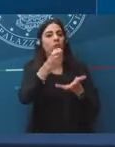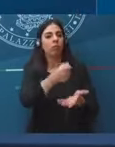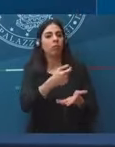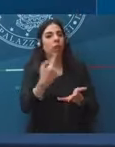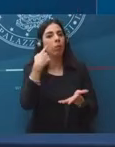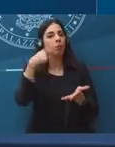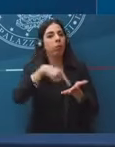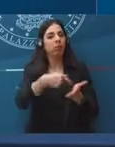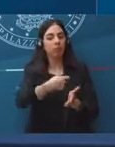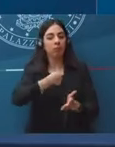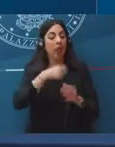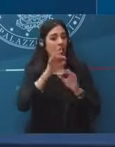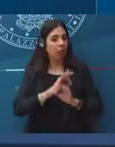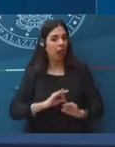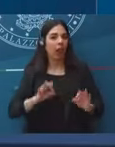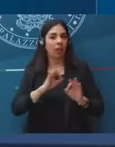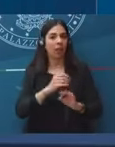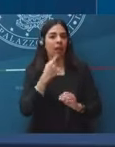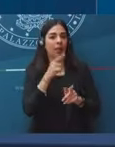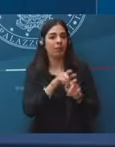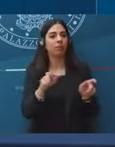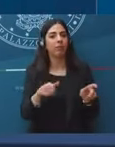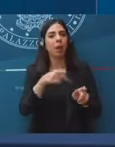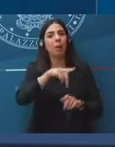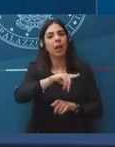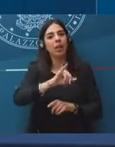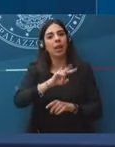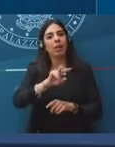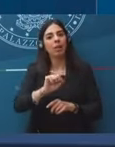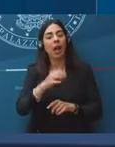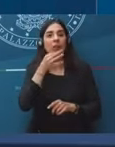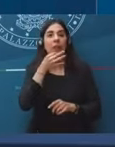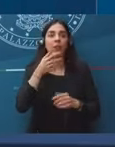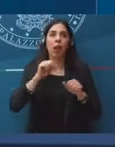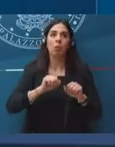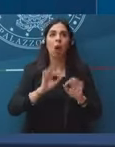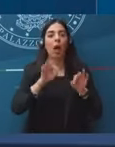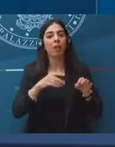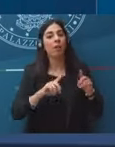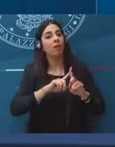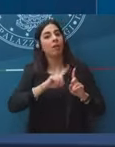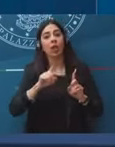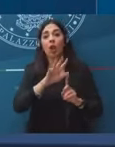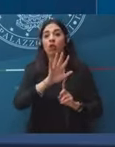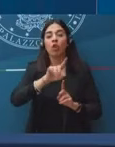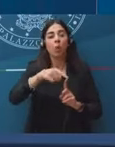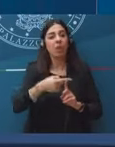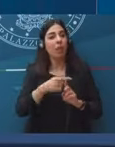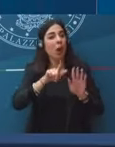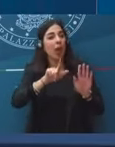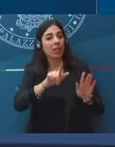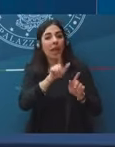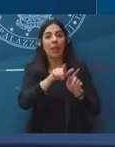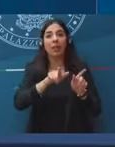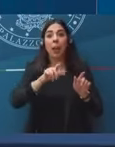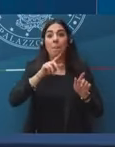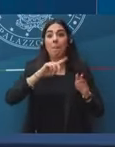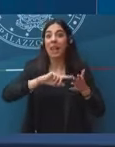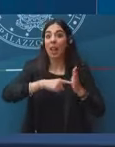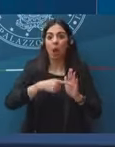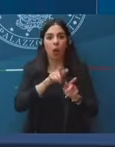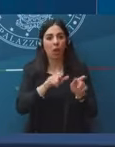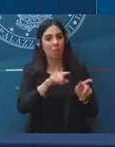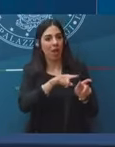tutte le partite IVA, quindi potenzialmente 5,7 milioni di soggetti. L'Agenzia delle